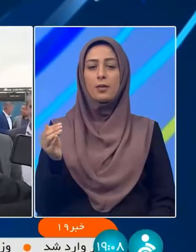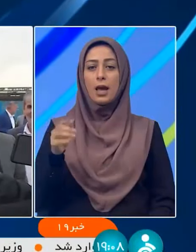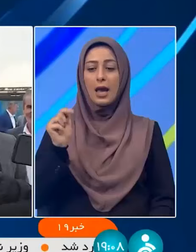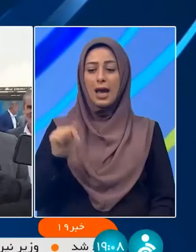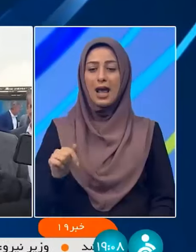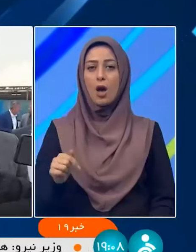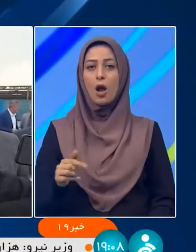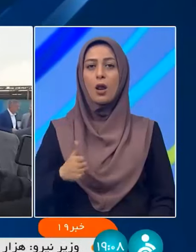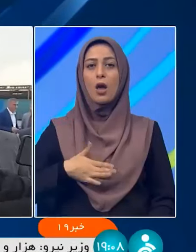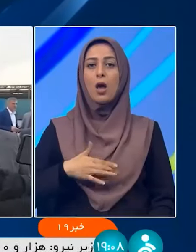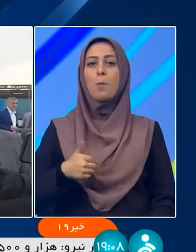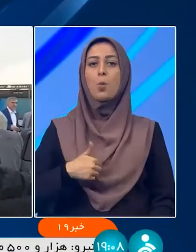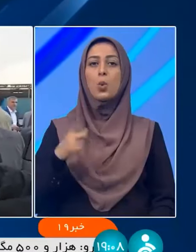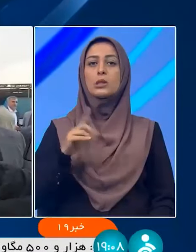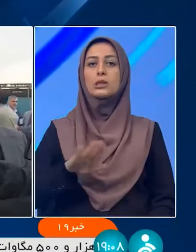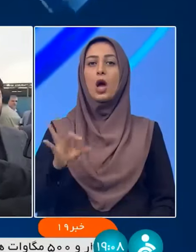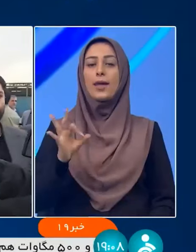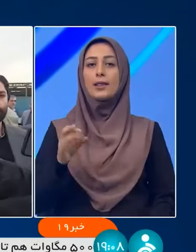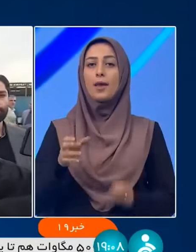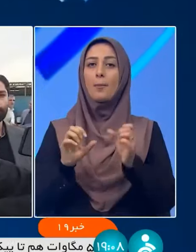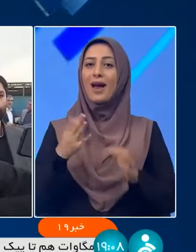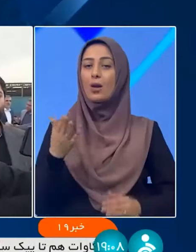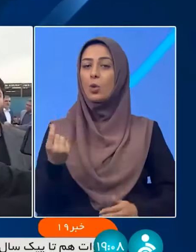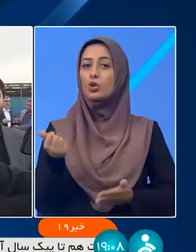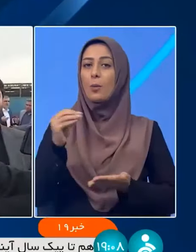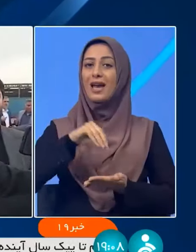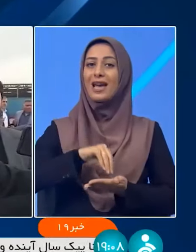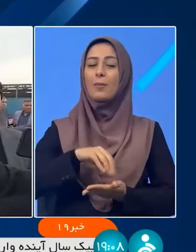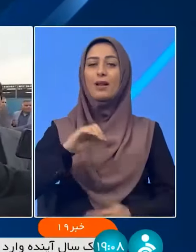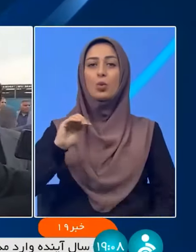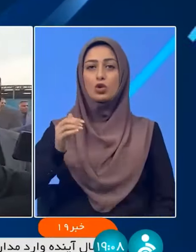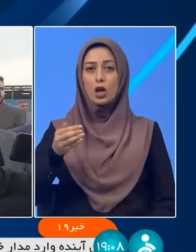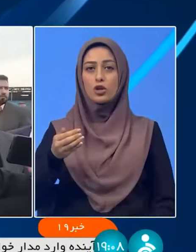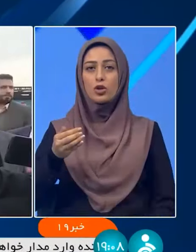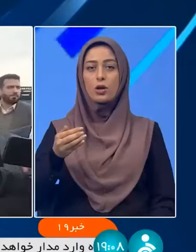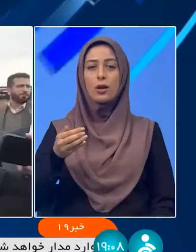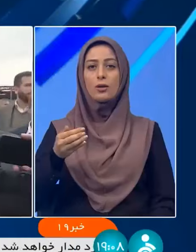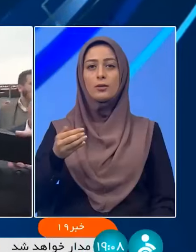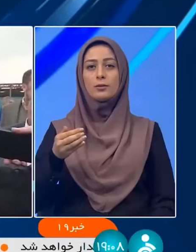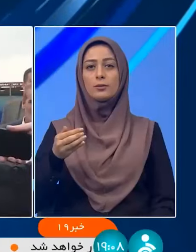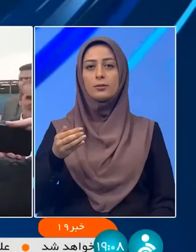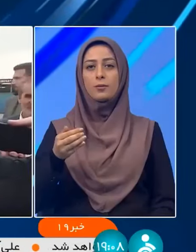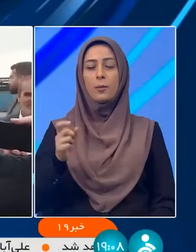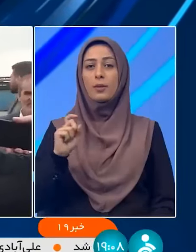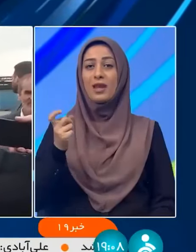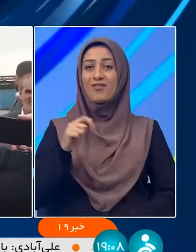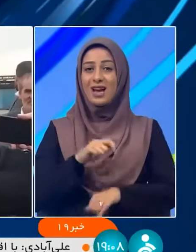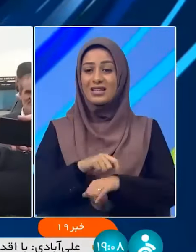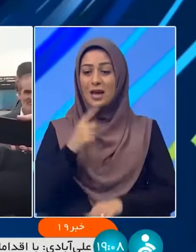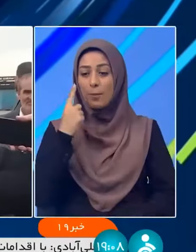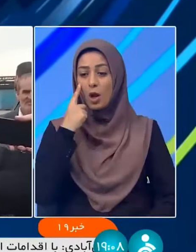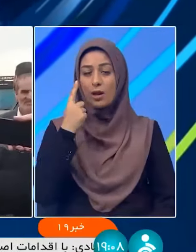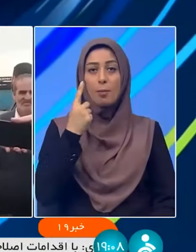برگزاری مزایده هست قیمت گزاری شدن اشناسی شدن تاریخ بازدید